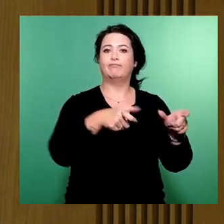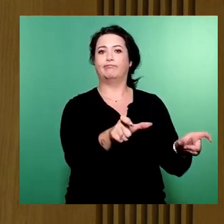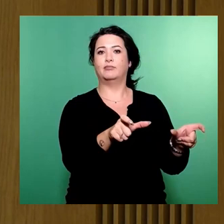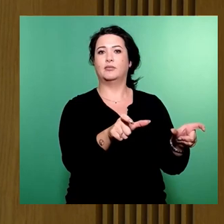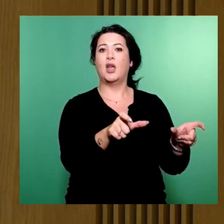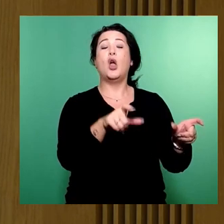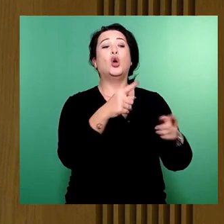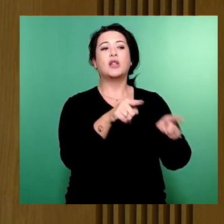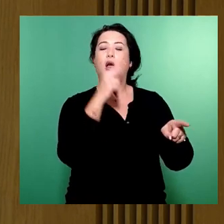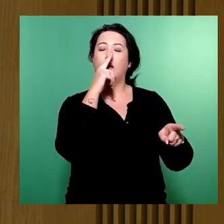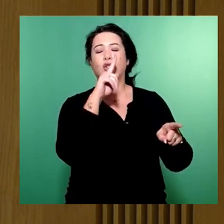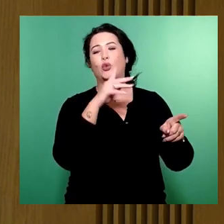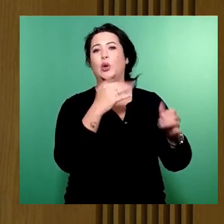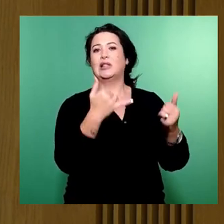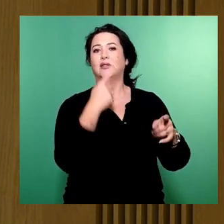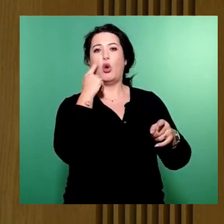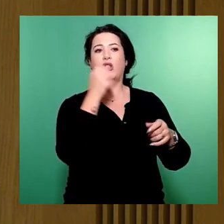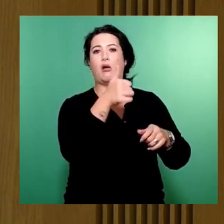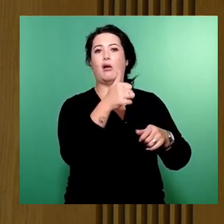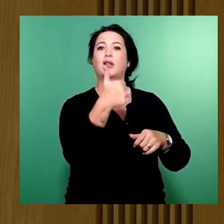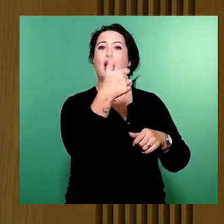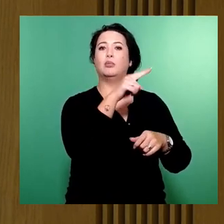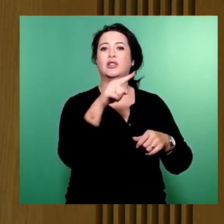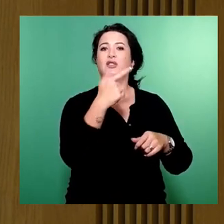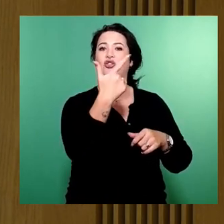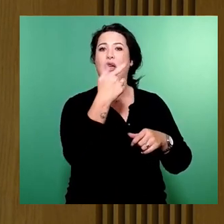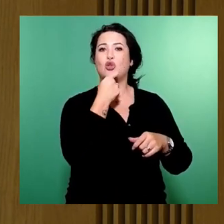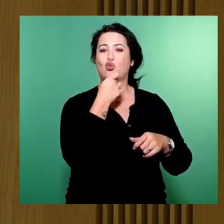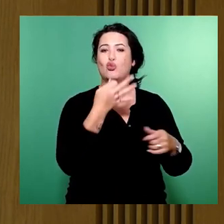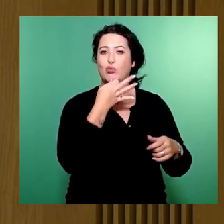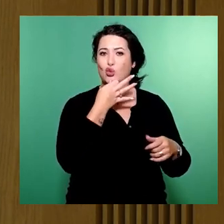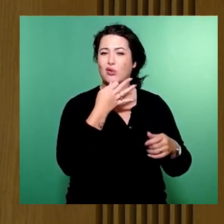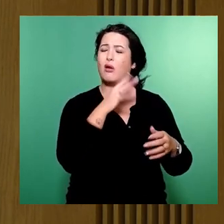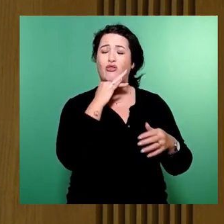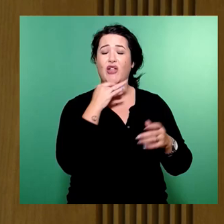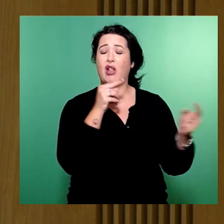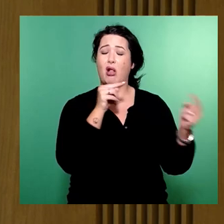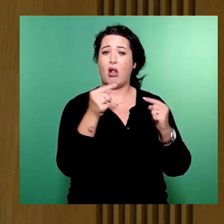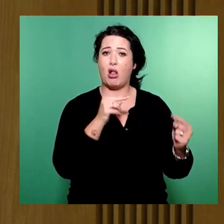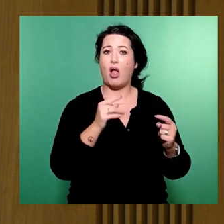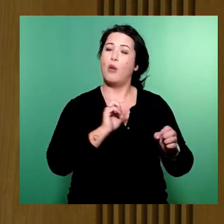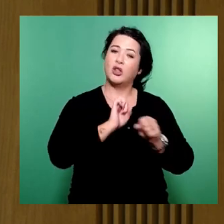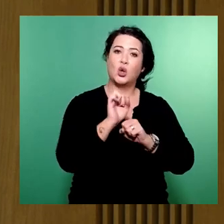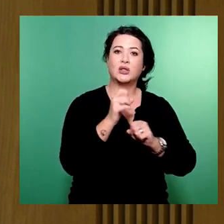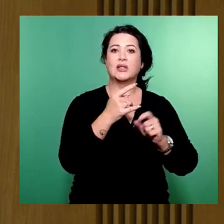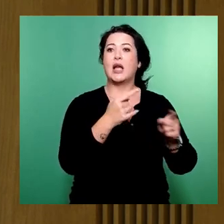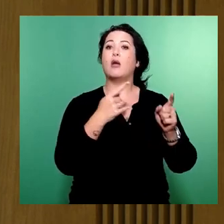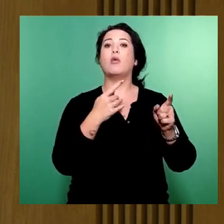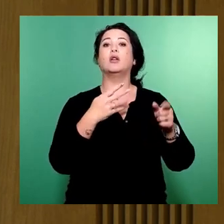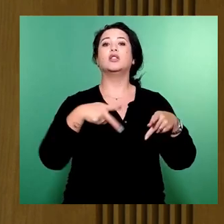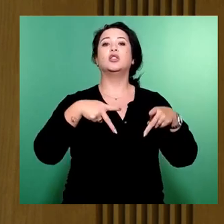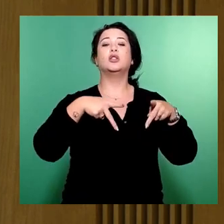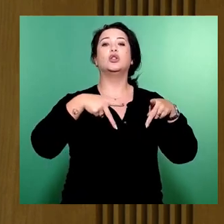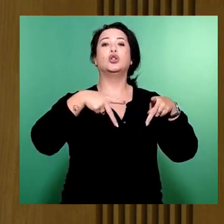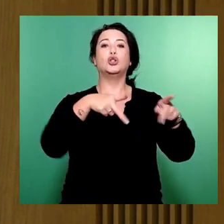Minuten geschätzt wurde. Obwohl diese Maßnahmen besonders kontrovers diskutiert wurden, setzt die Landeshauptstadt im Zuge einer verkehrsrechtlichen Anordnung genau diese Maßnahme